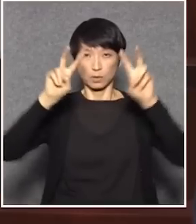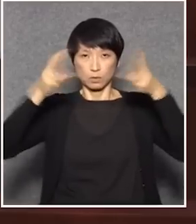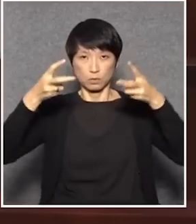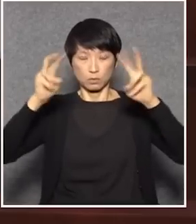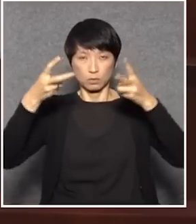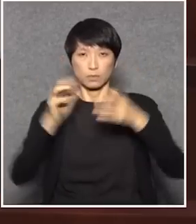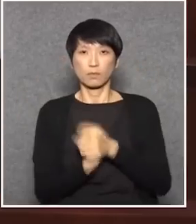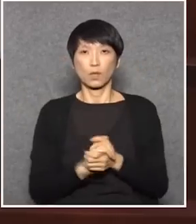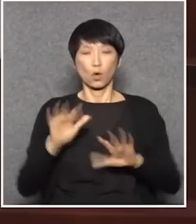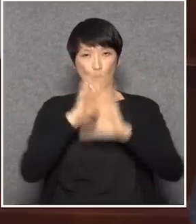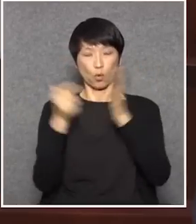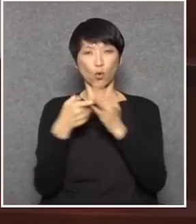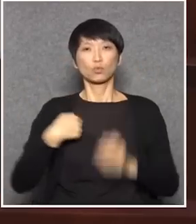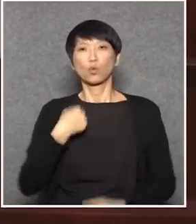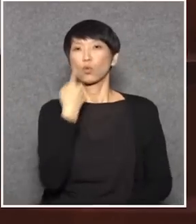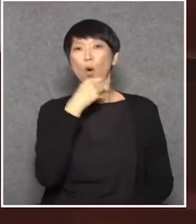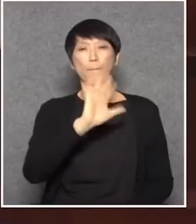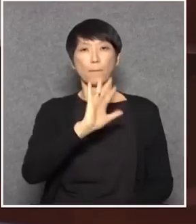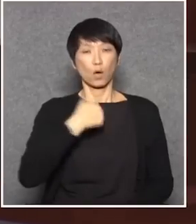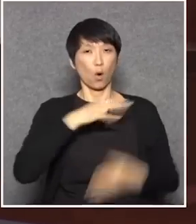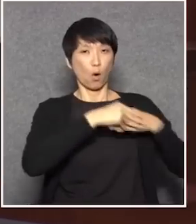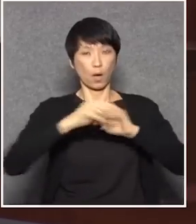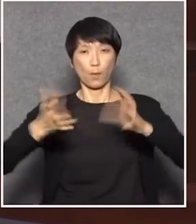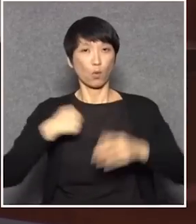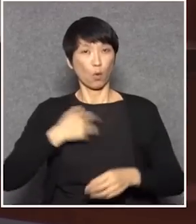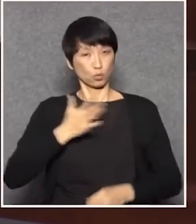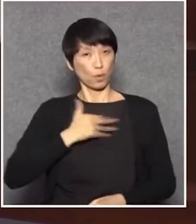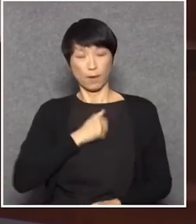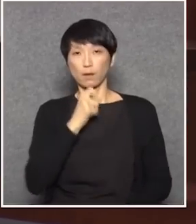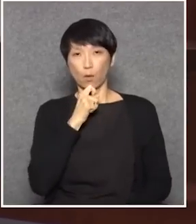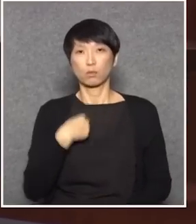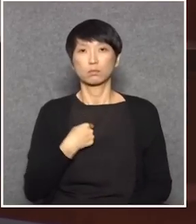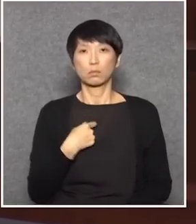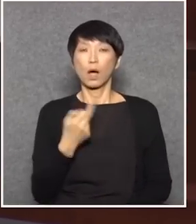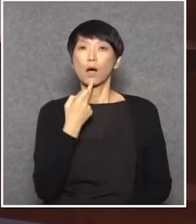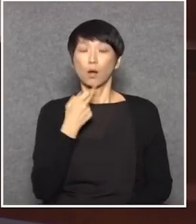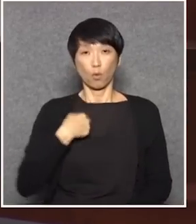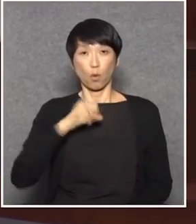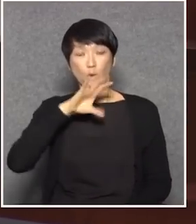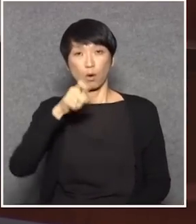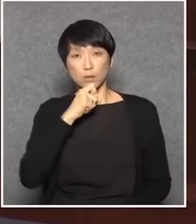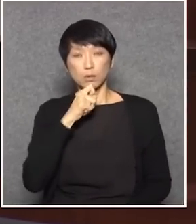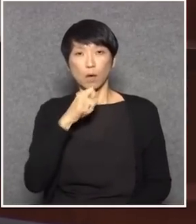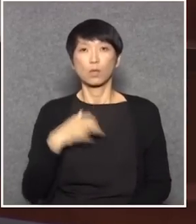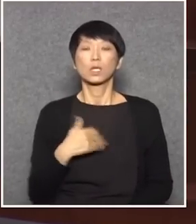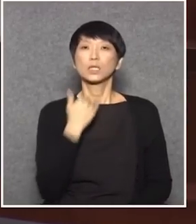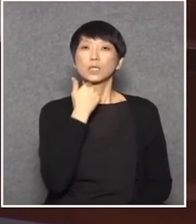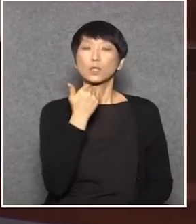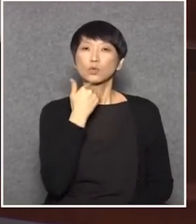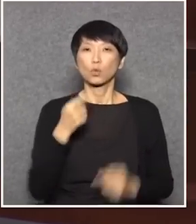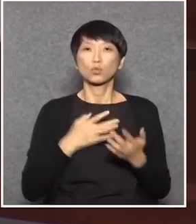沒有說完你不要說我拉布我有準備的哥我是說申訴專員工處